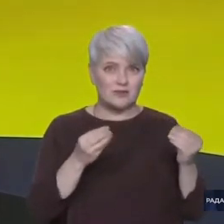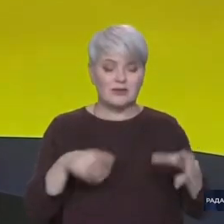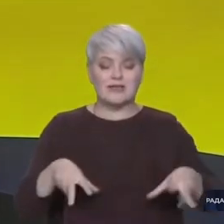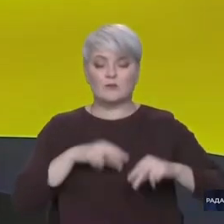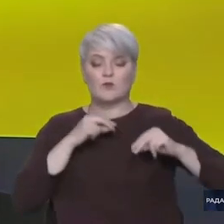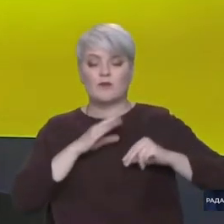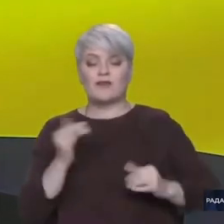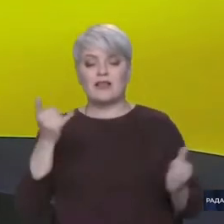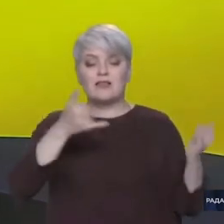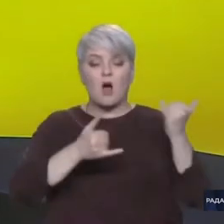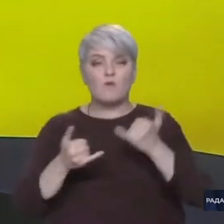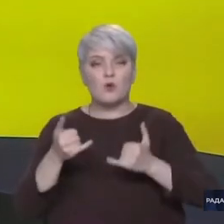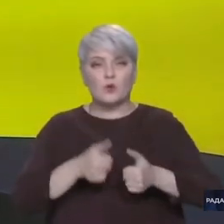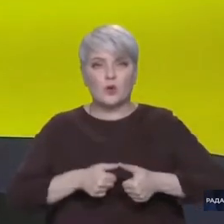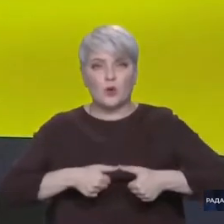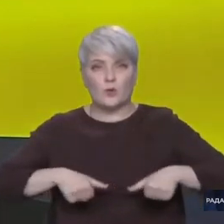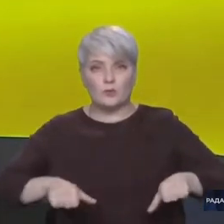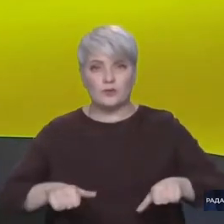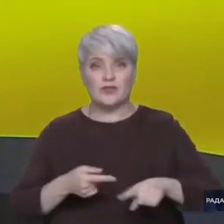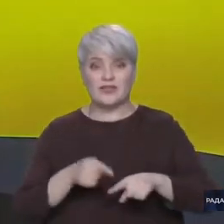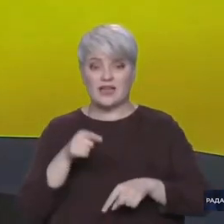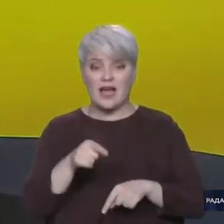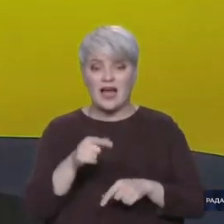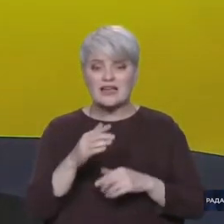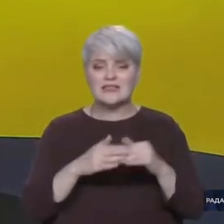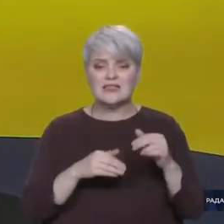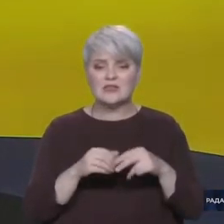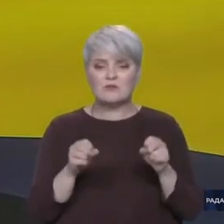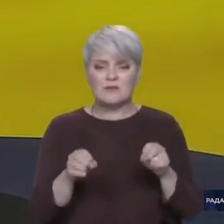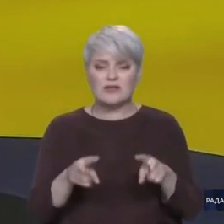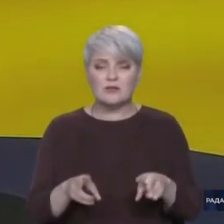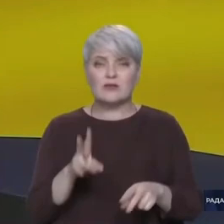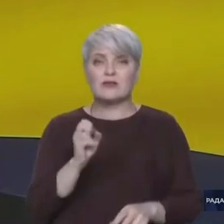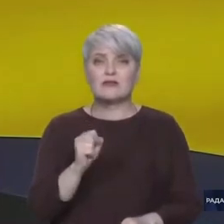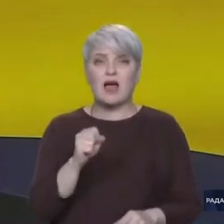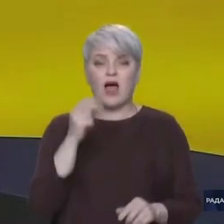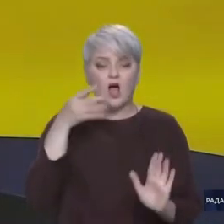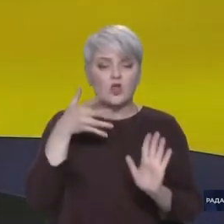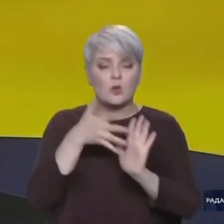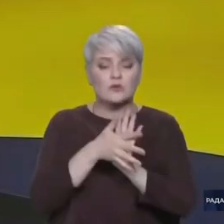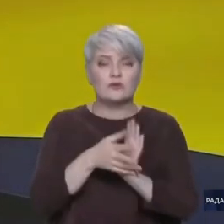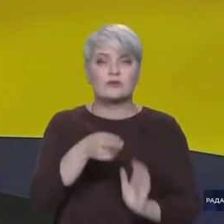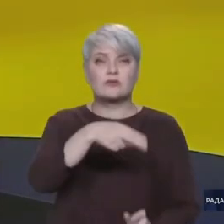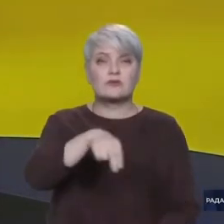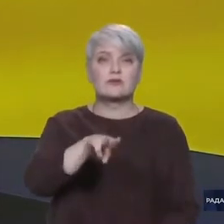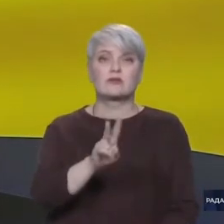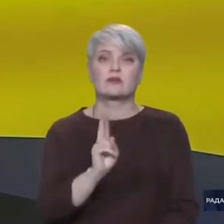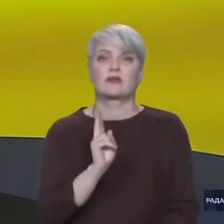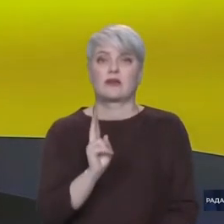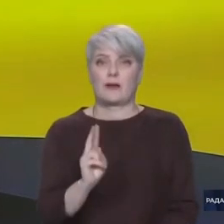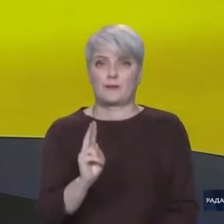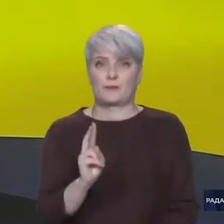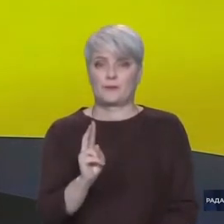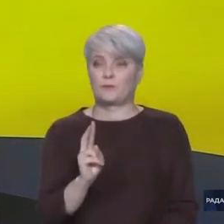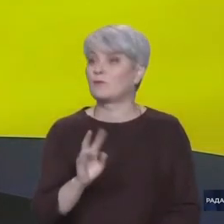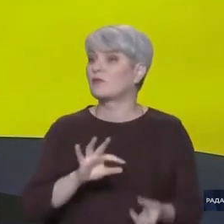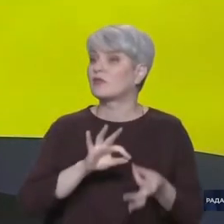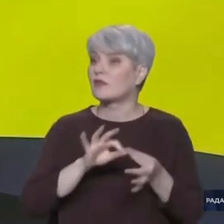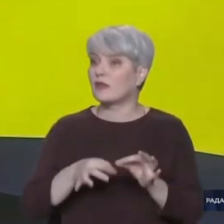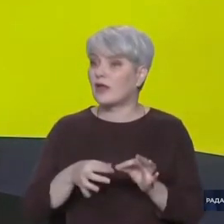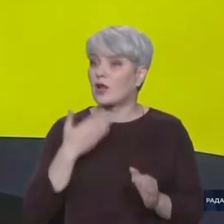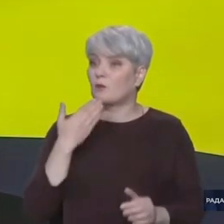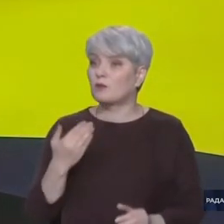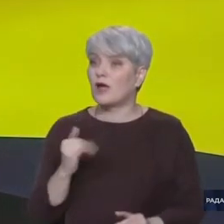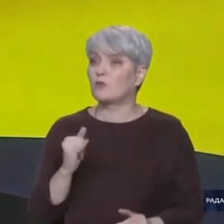лабораторії комісії, яка спеціалізується саме на ДНК-дослідженнях. Деталі візиту розпитаємо у власного